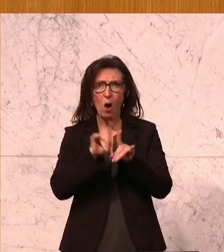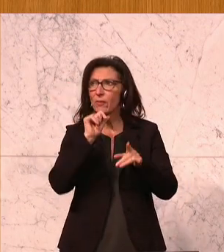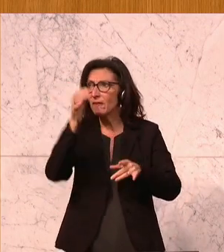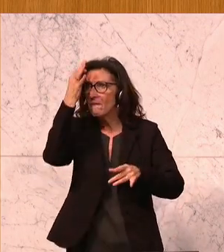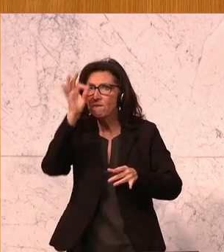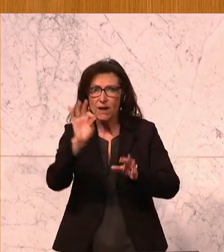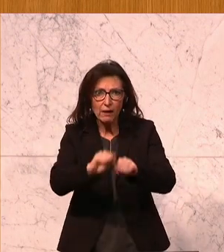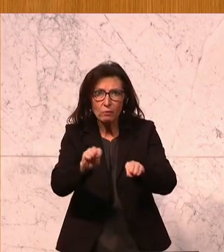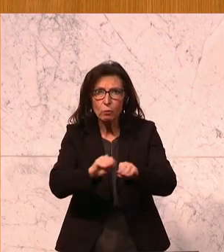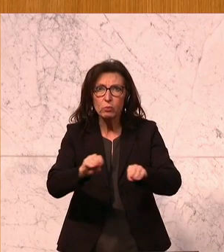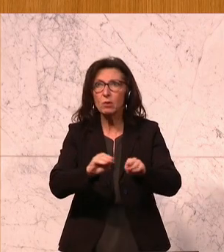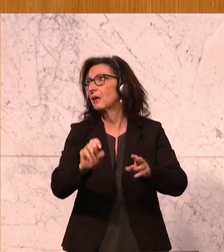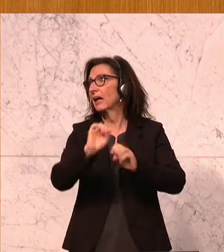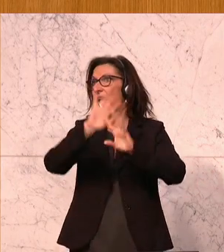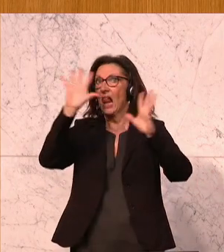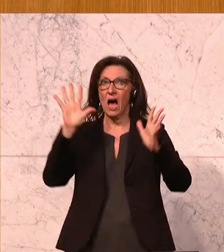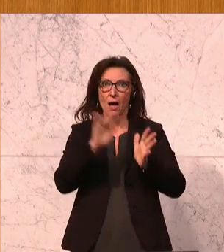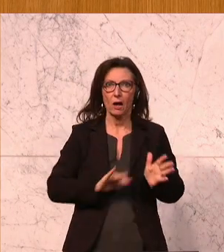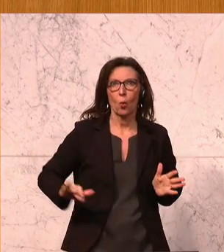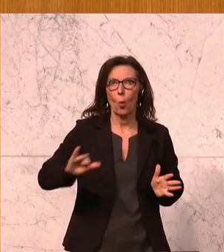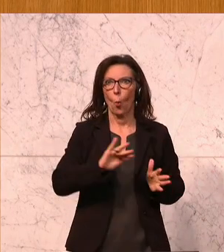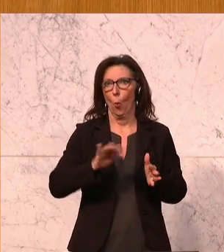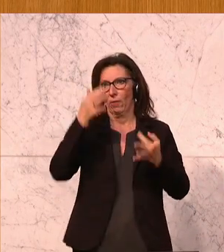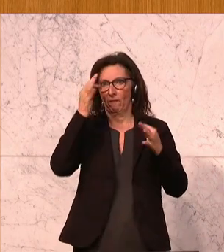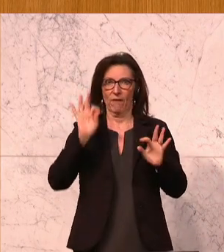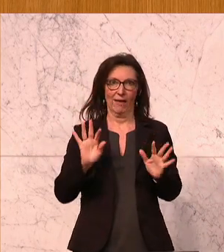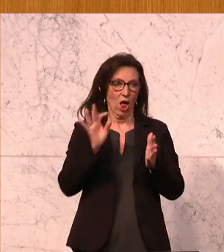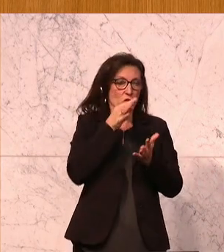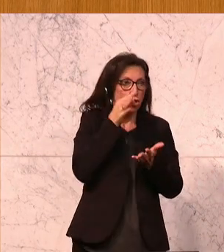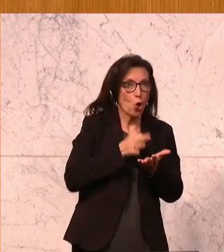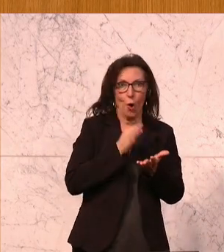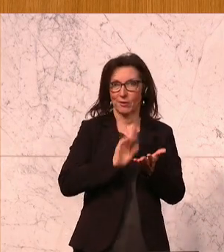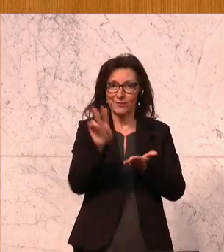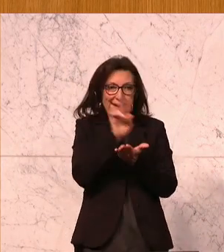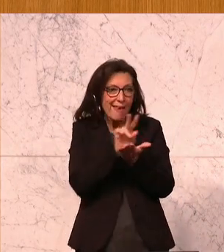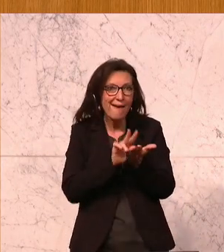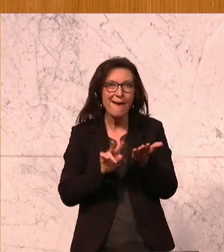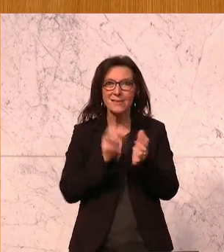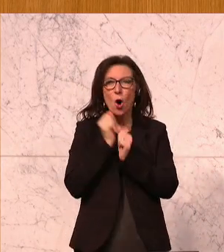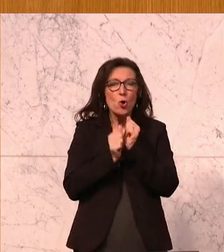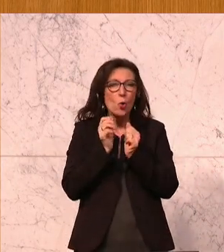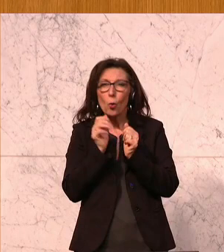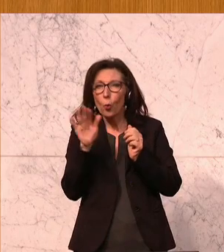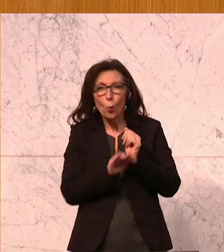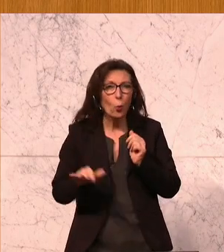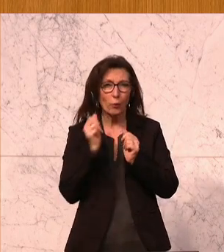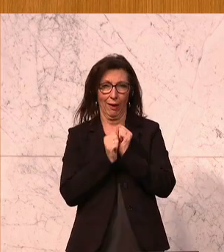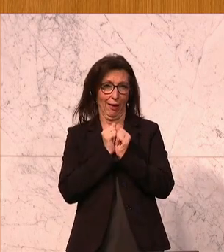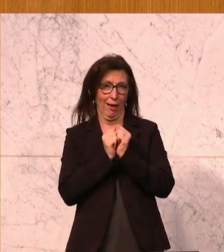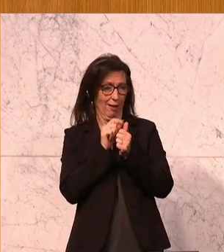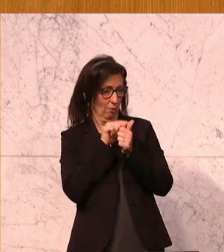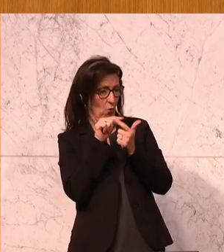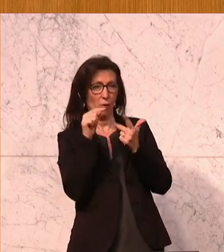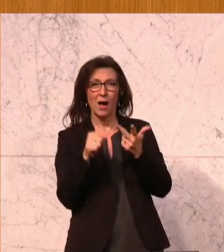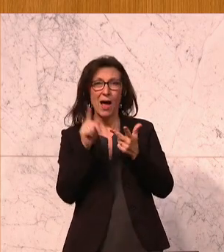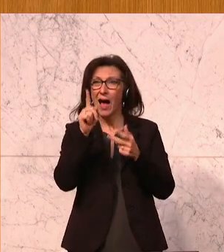natürlich geht es da um Grundfertigkeiten. Deutsch lesen können, Grundrechenarten, keine Frage. Aber darüber hinaus gibt